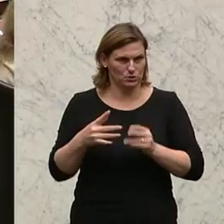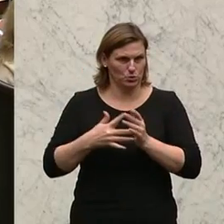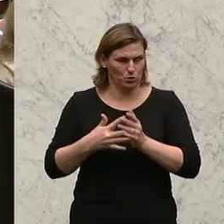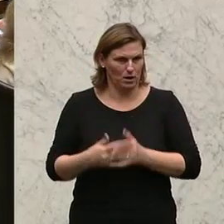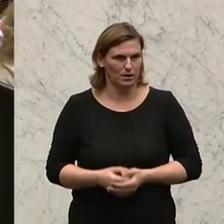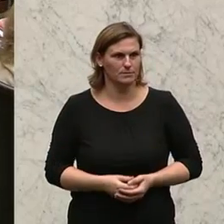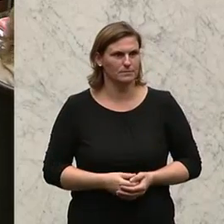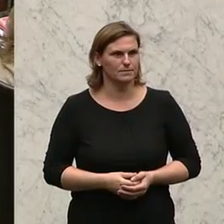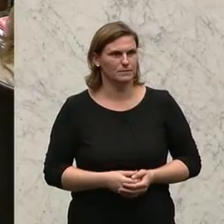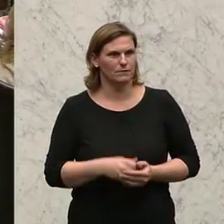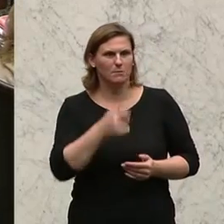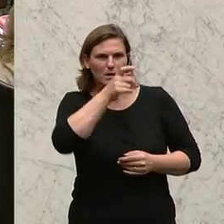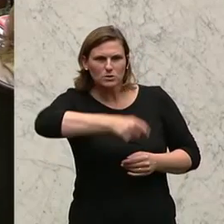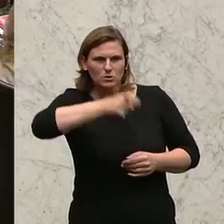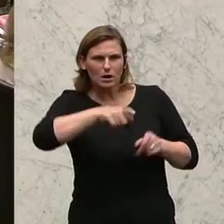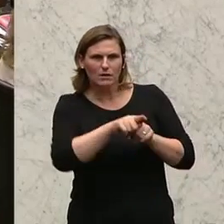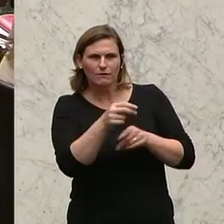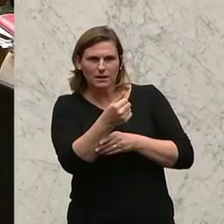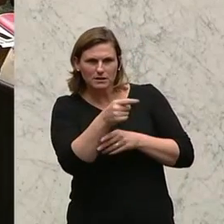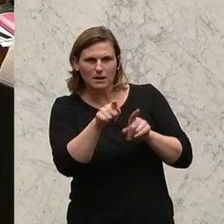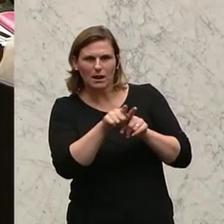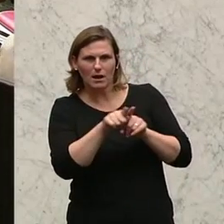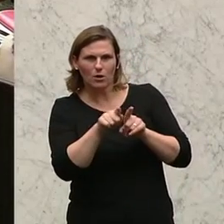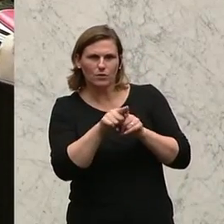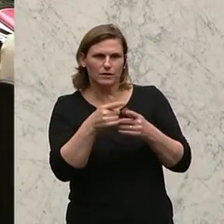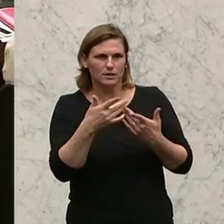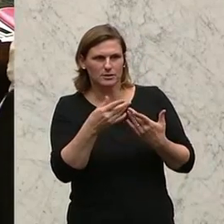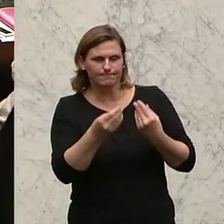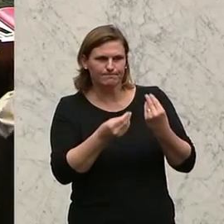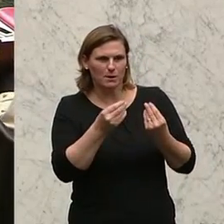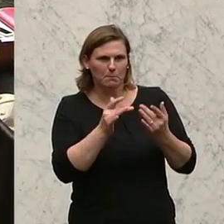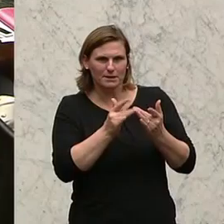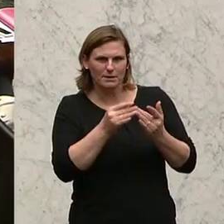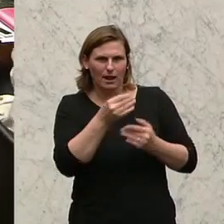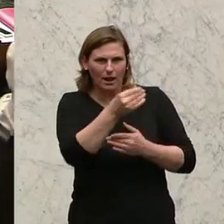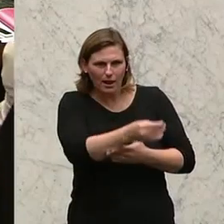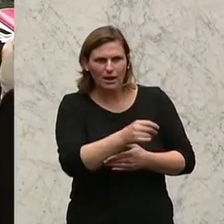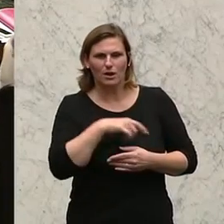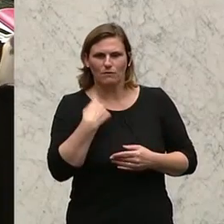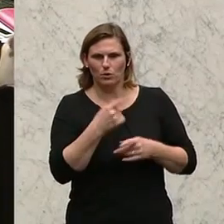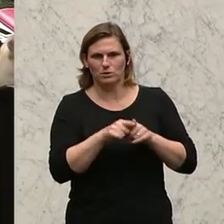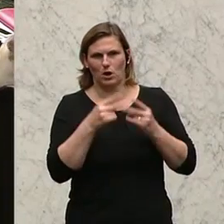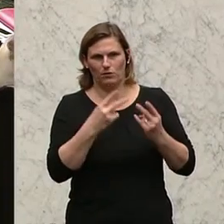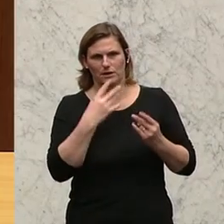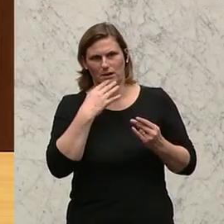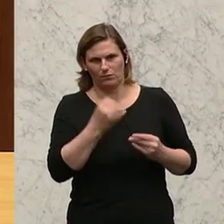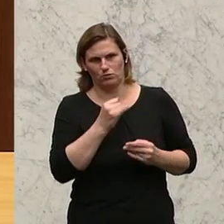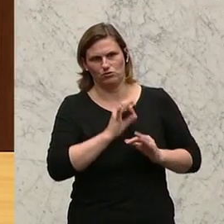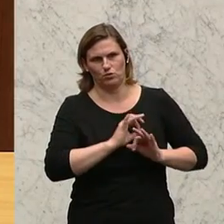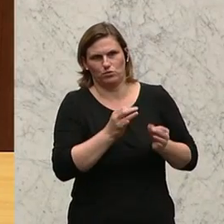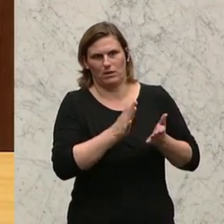Ausstattung, sowohl finanziell als auch personell, ist für uns daher auch ein ganz wichtiges Anliegen. Und